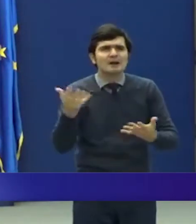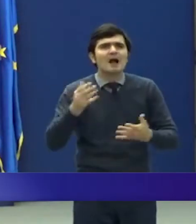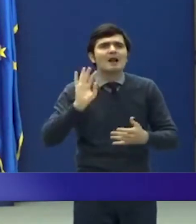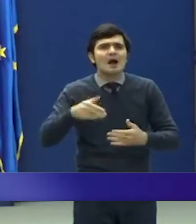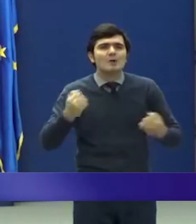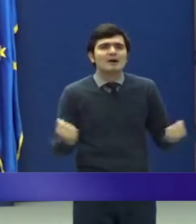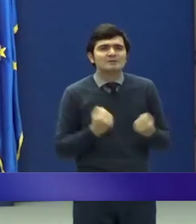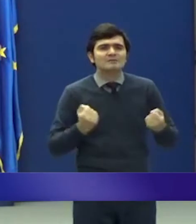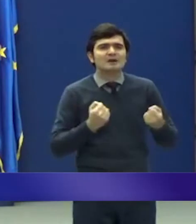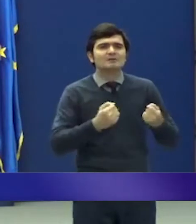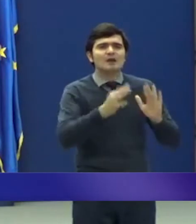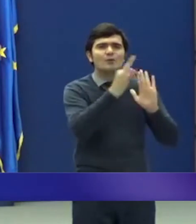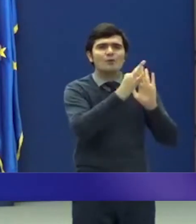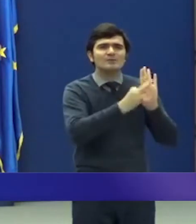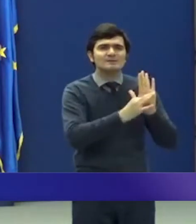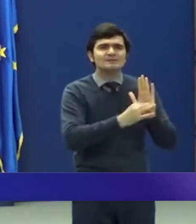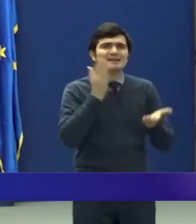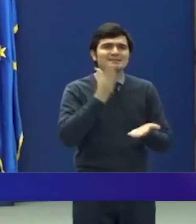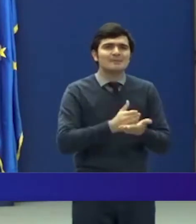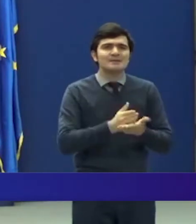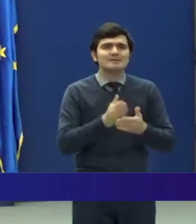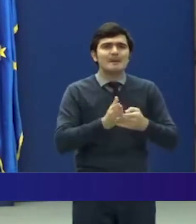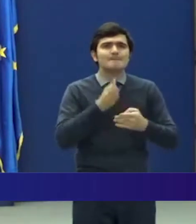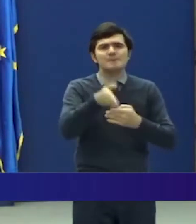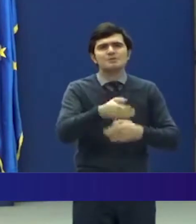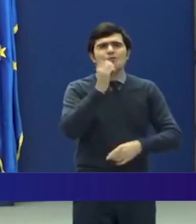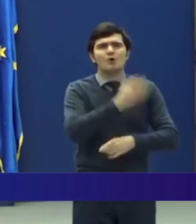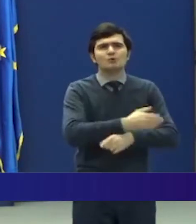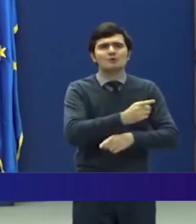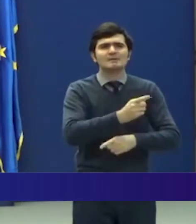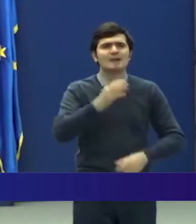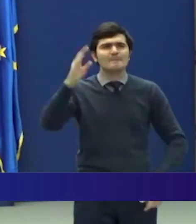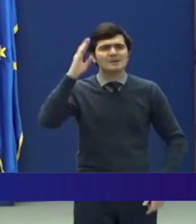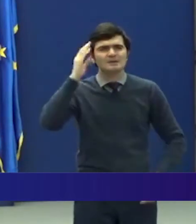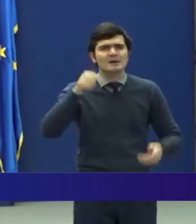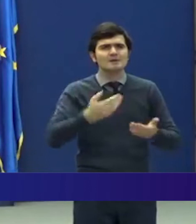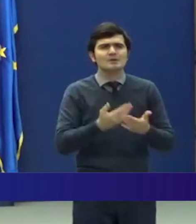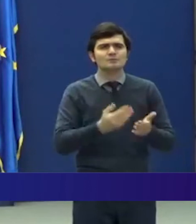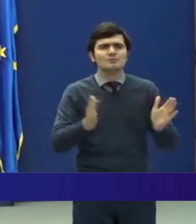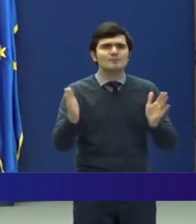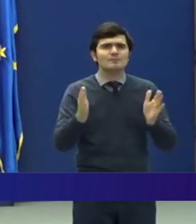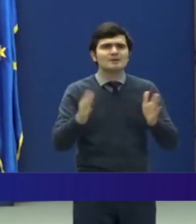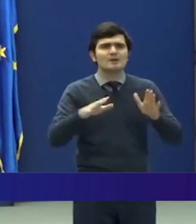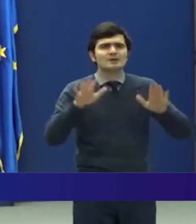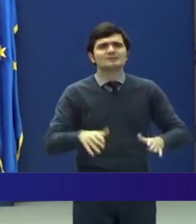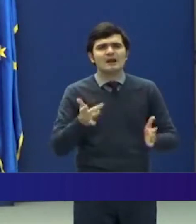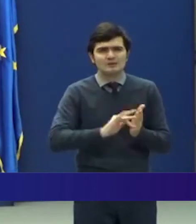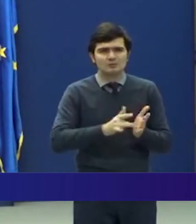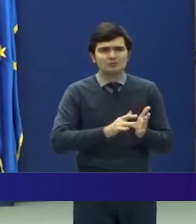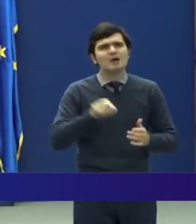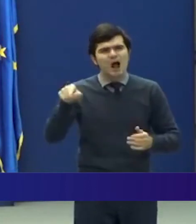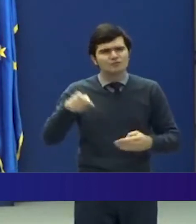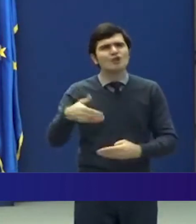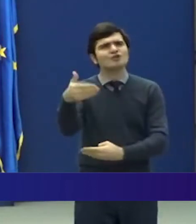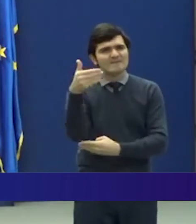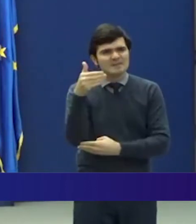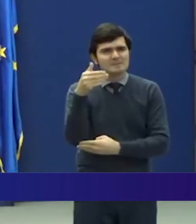activitatea în condițiile dispuse prin ordonanțele militare în perioada stării de urgență, își vor